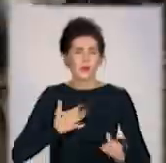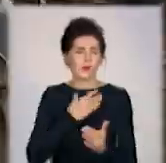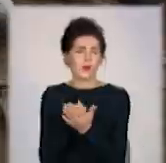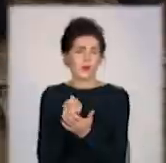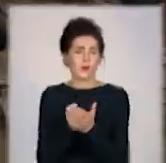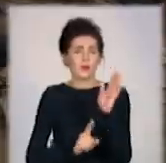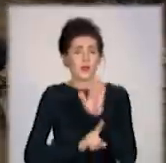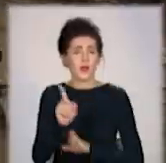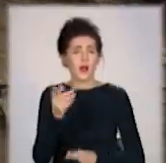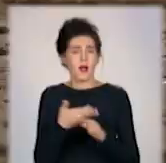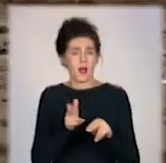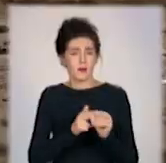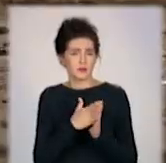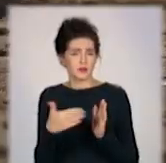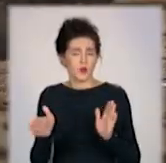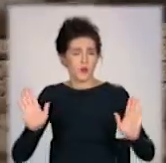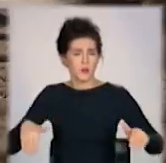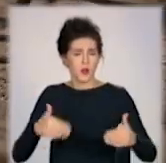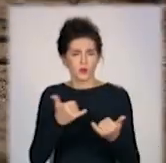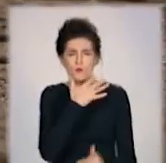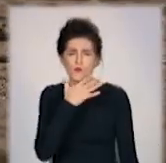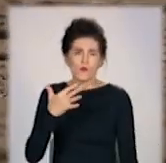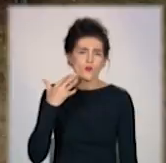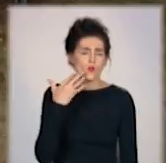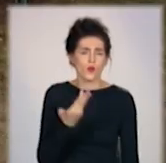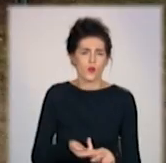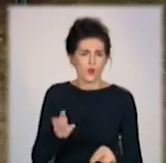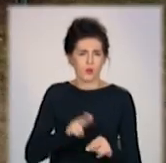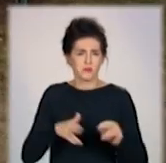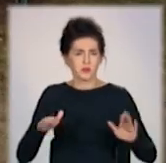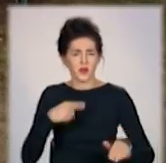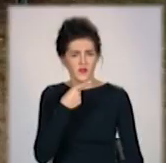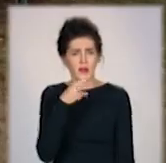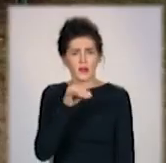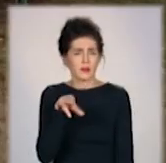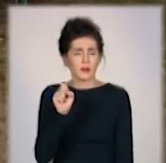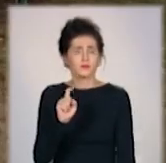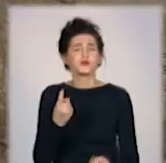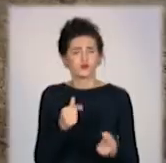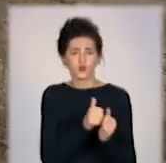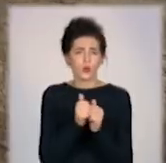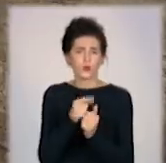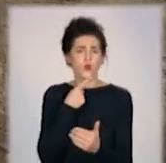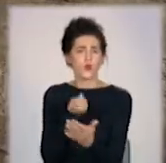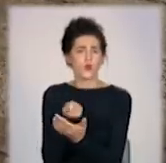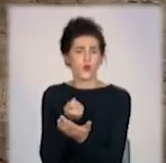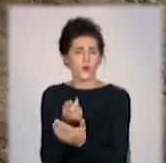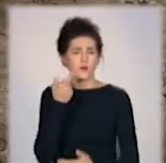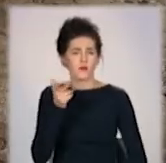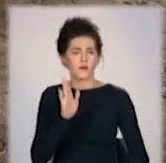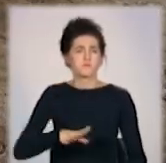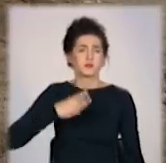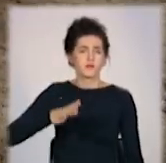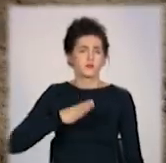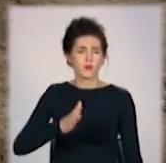Починалося з кількох десятків, а зараз сотні, розповідає пані Лідія. Усе через те, що сусіди підгодовують птахів на колишньому